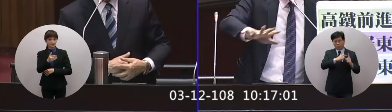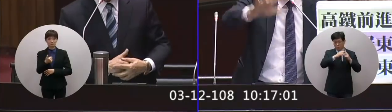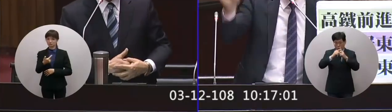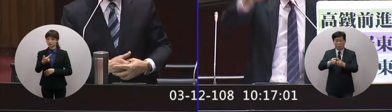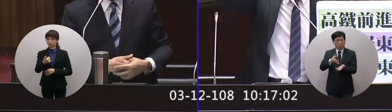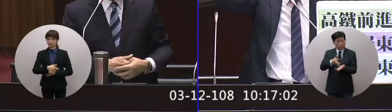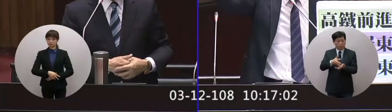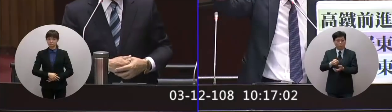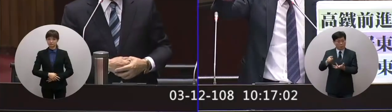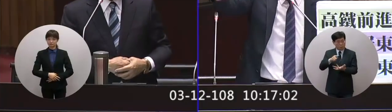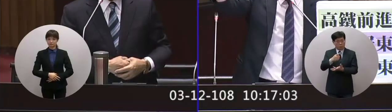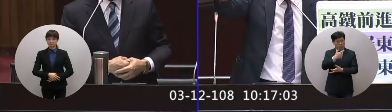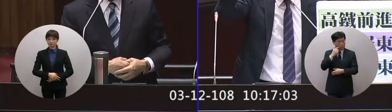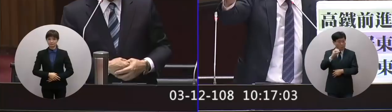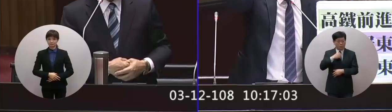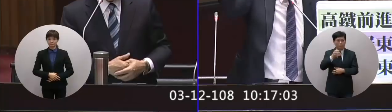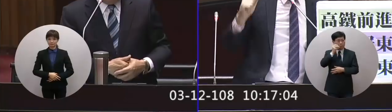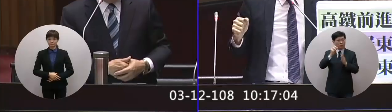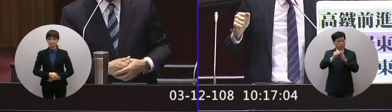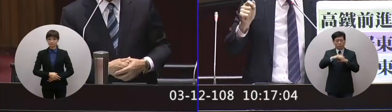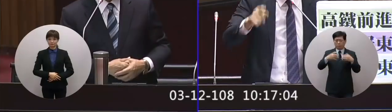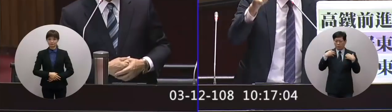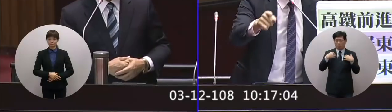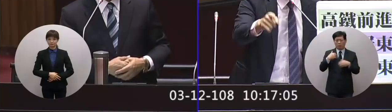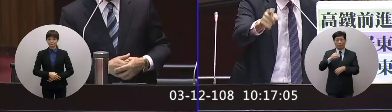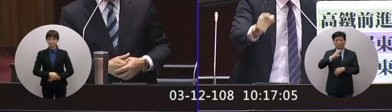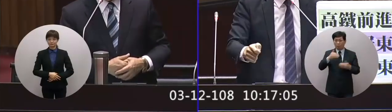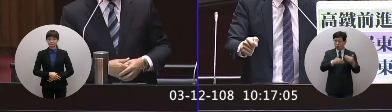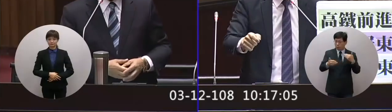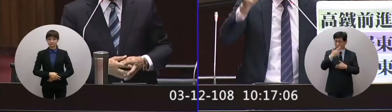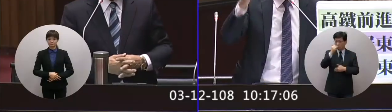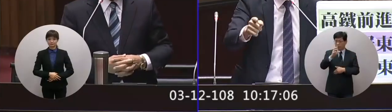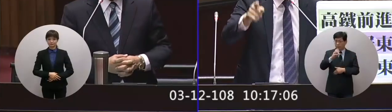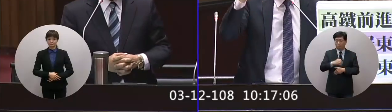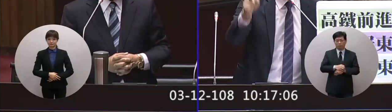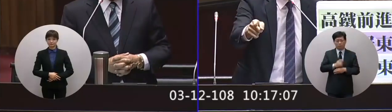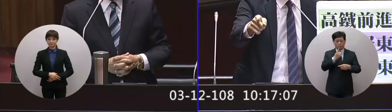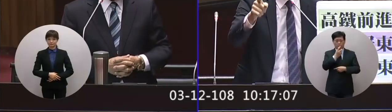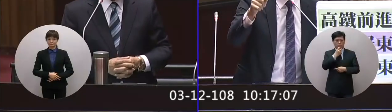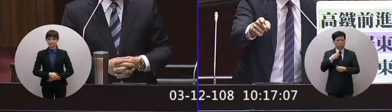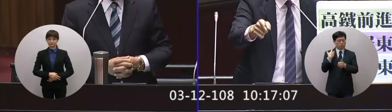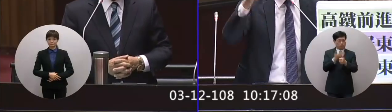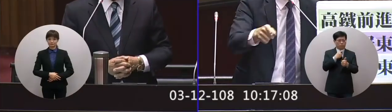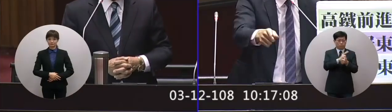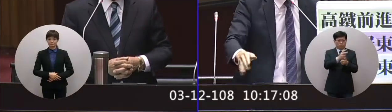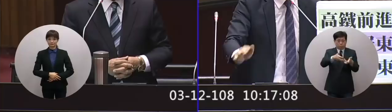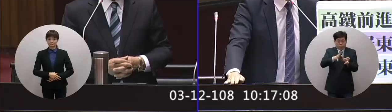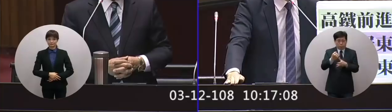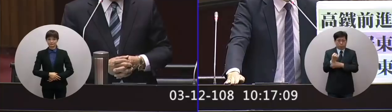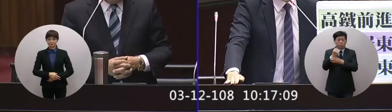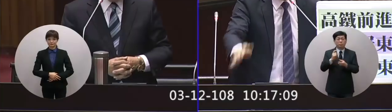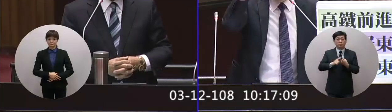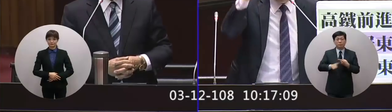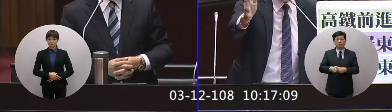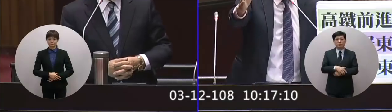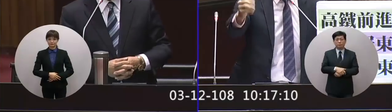天就說燈美不美觀光局會搞得很好但是交通方不方便中央要交通部部長林佳龍全力支持